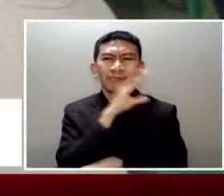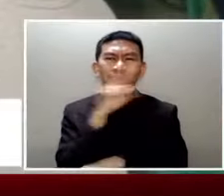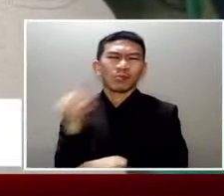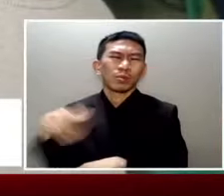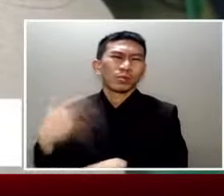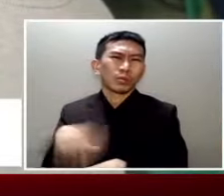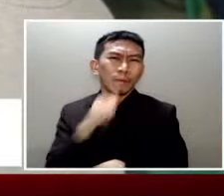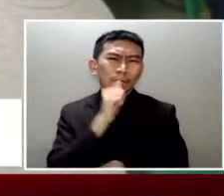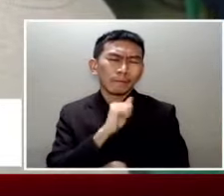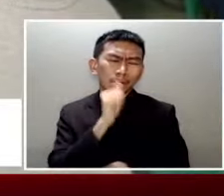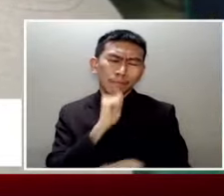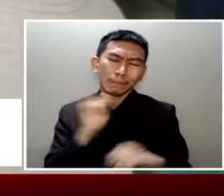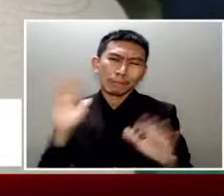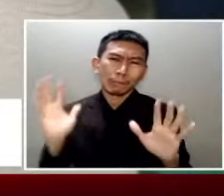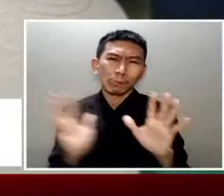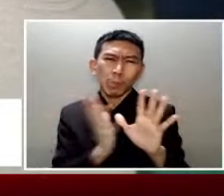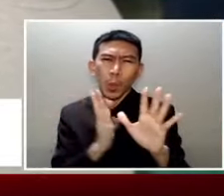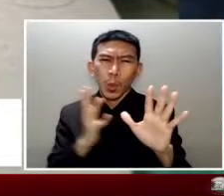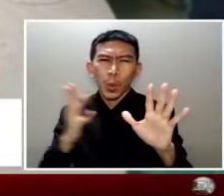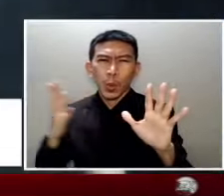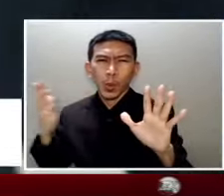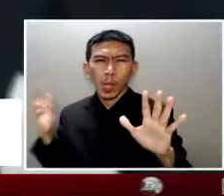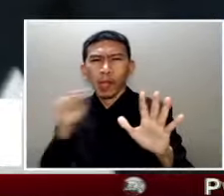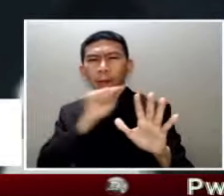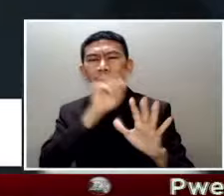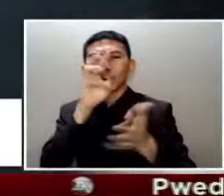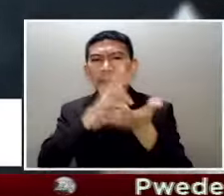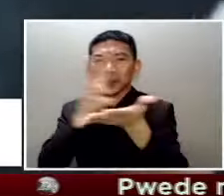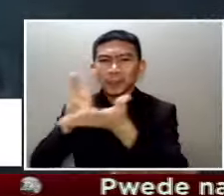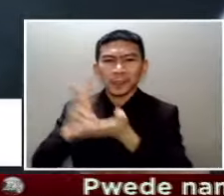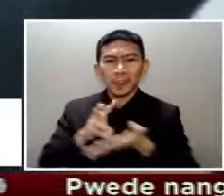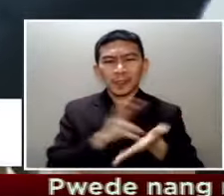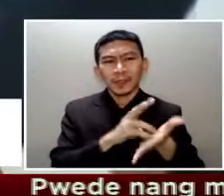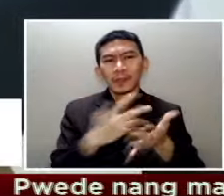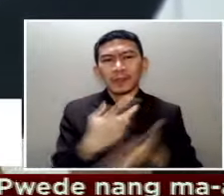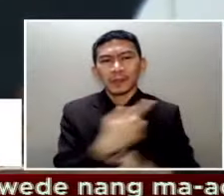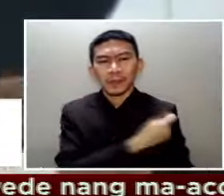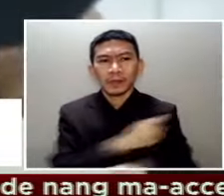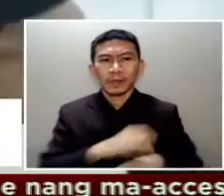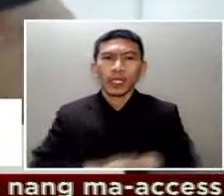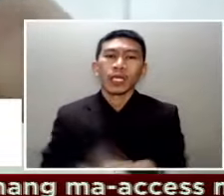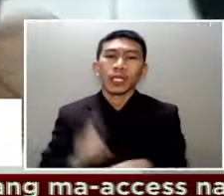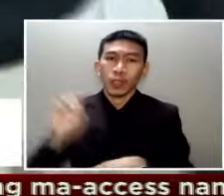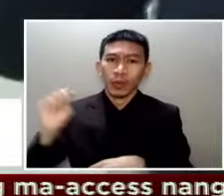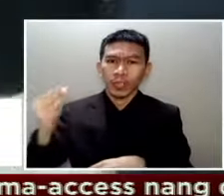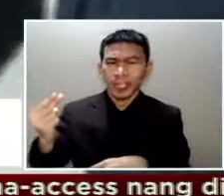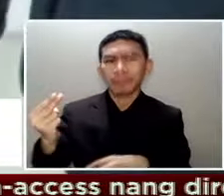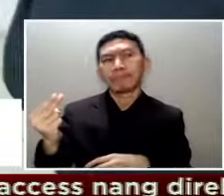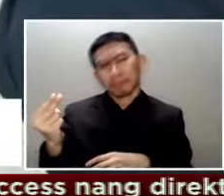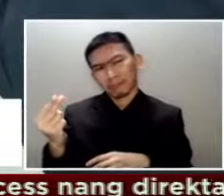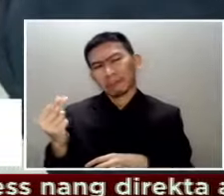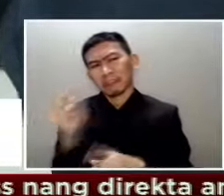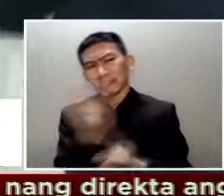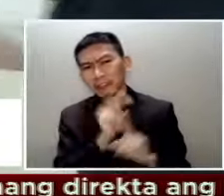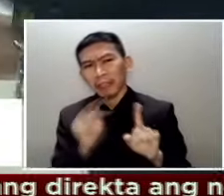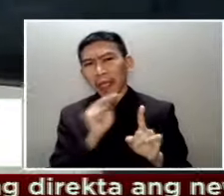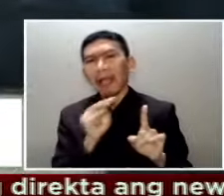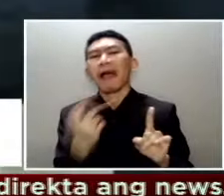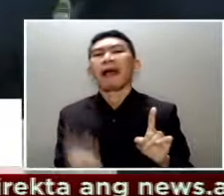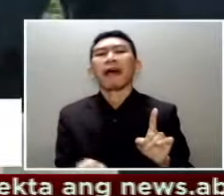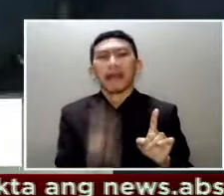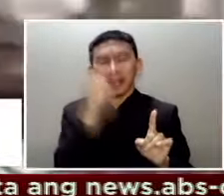sa ilang vaccination site tukoy na ng DOH kung bakit nagkakaganito kaya naglabas na sila ng guidelines para